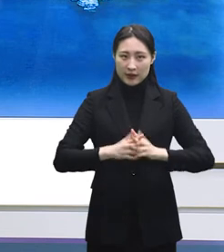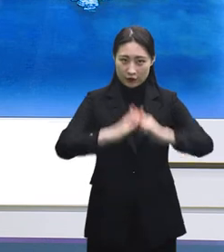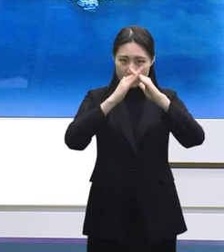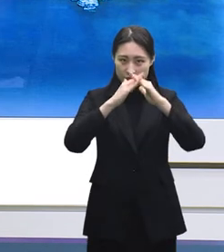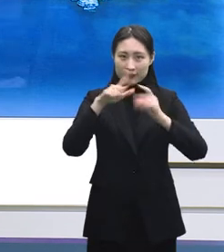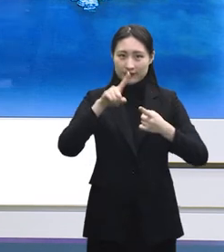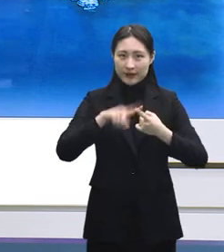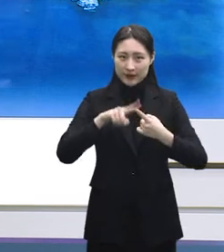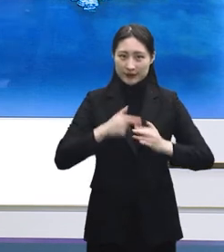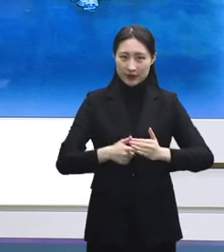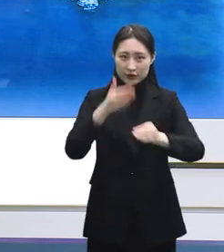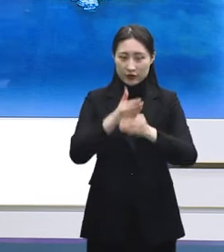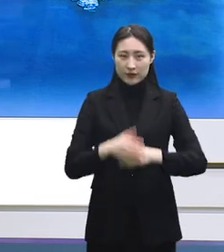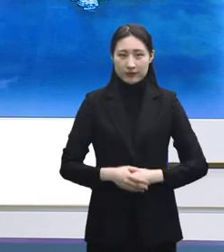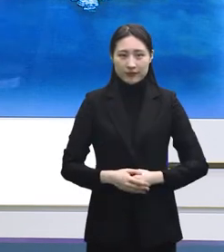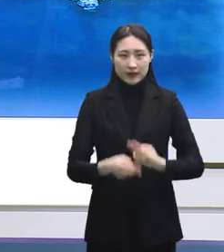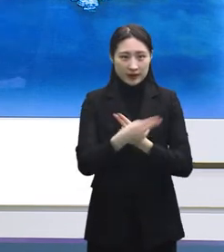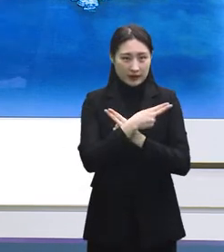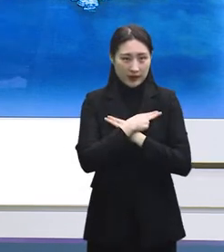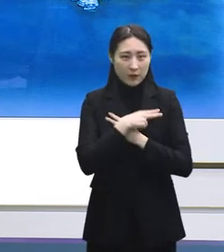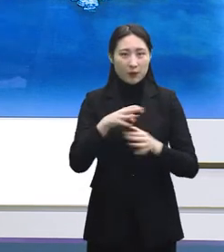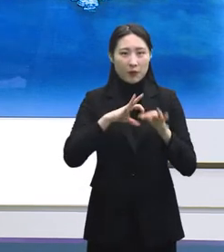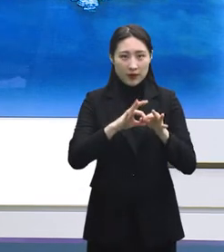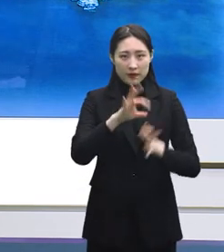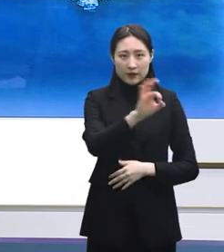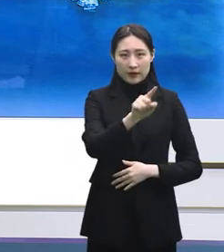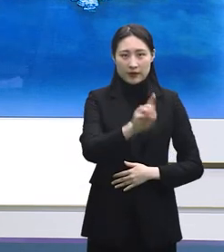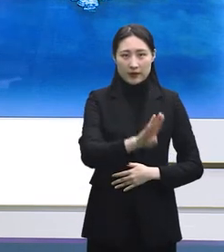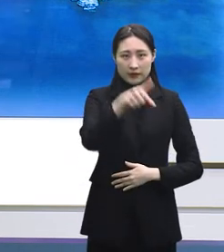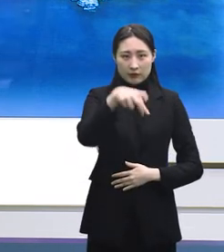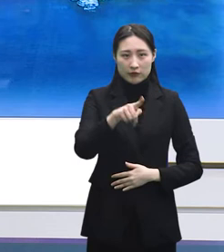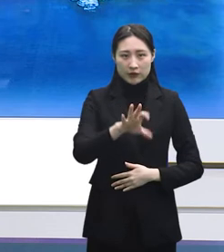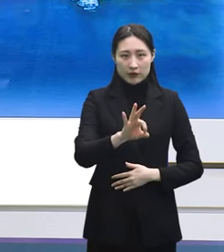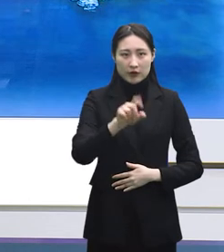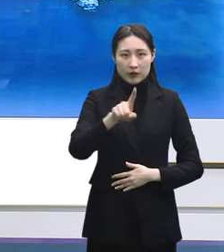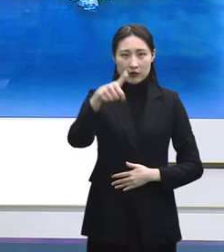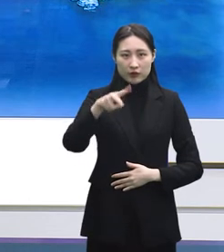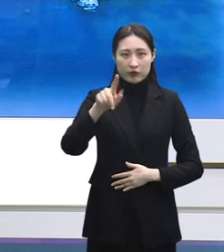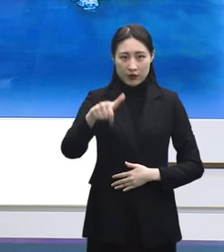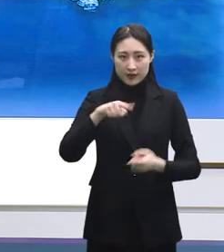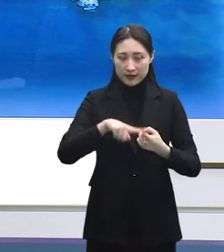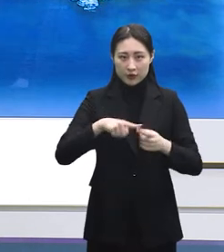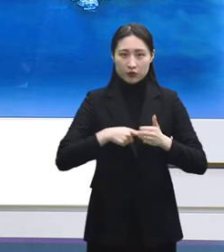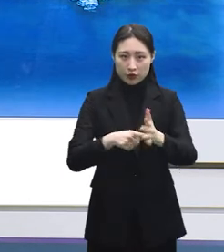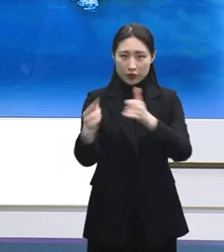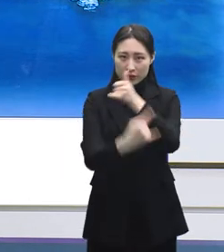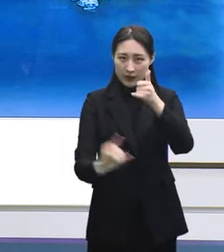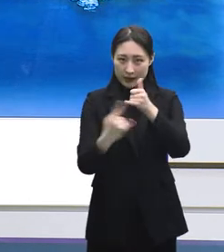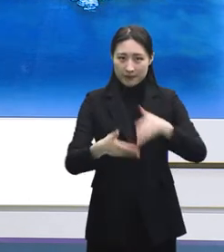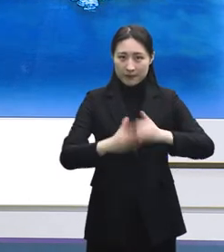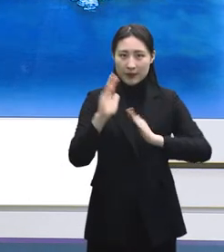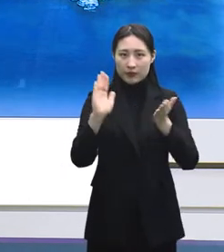가하고 있습니다. 신사동 관할인 압구정 1구역은 추진위원회가 승인됐고 이어서